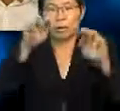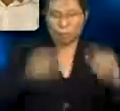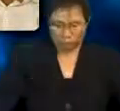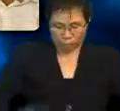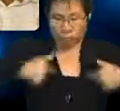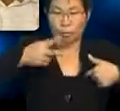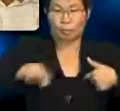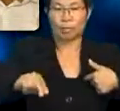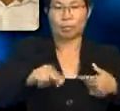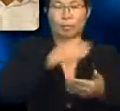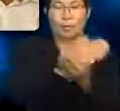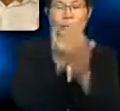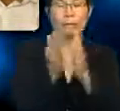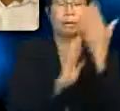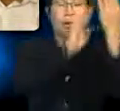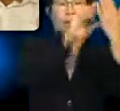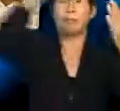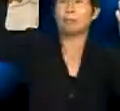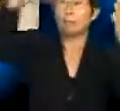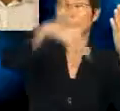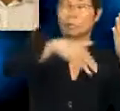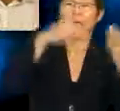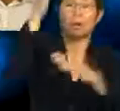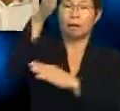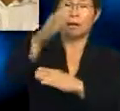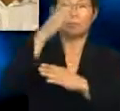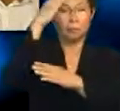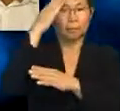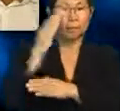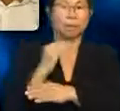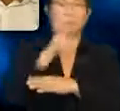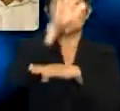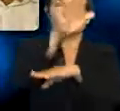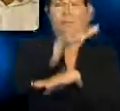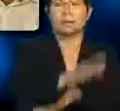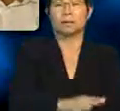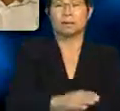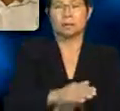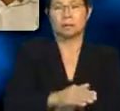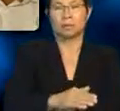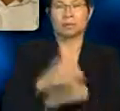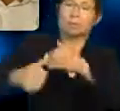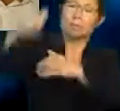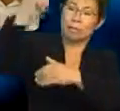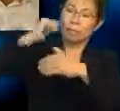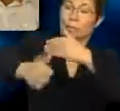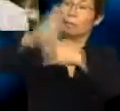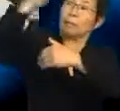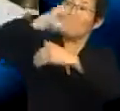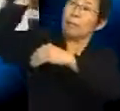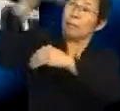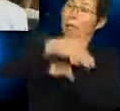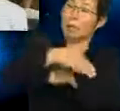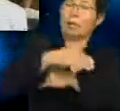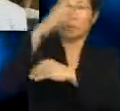Bahagian yang menghadap matahari akan mengalami siang dan membelakang matahari akan